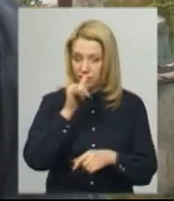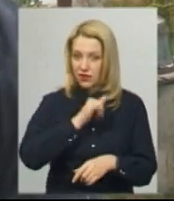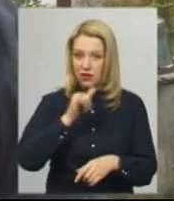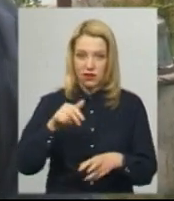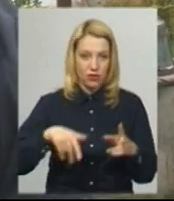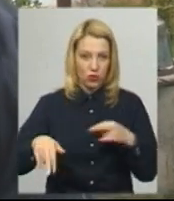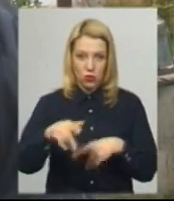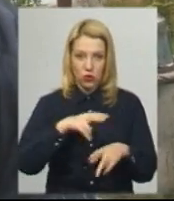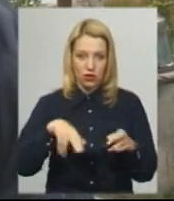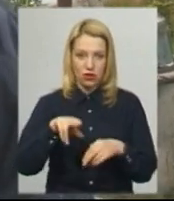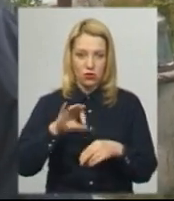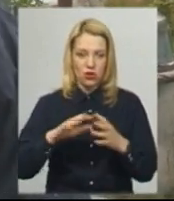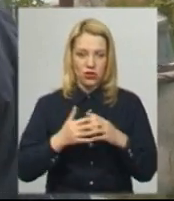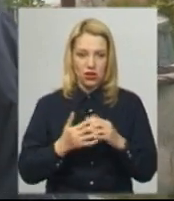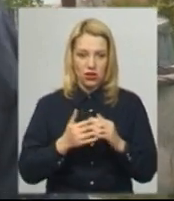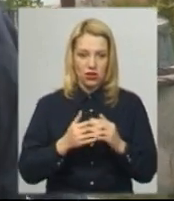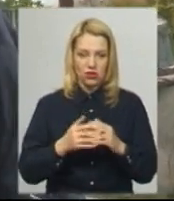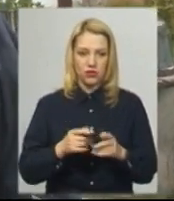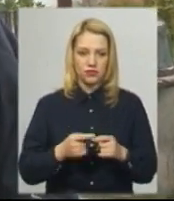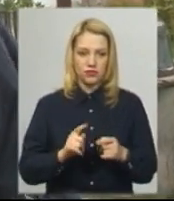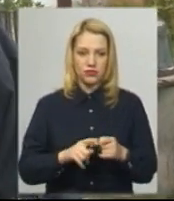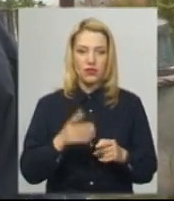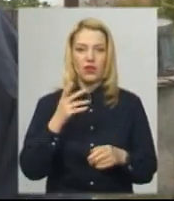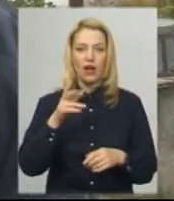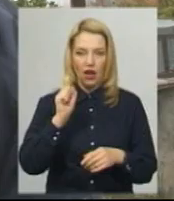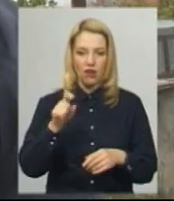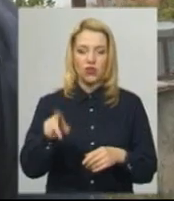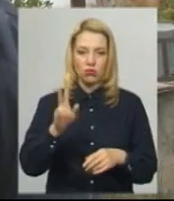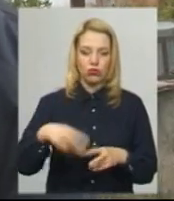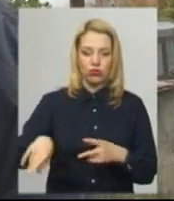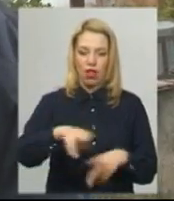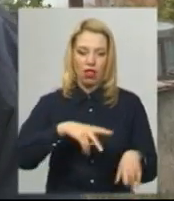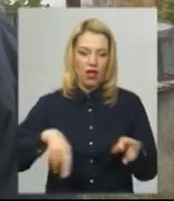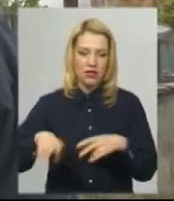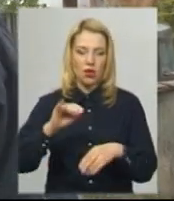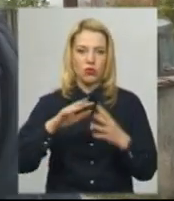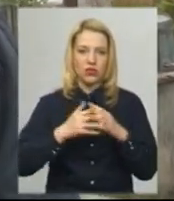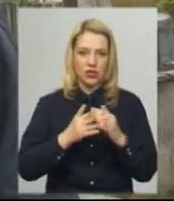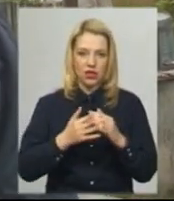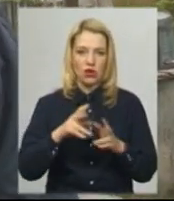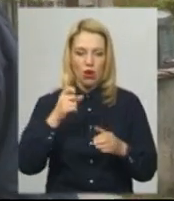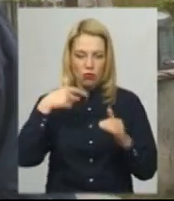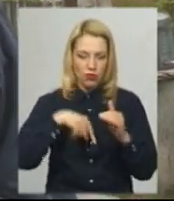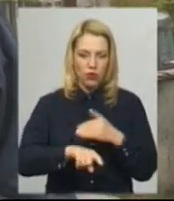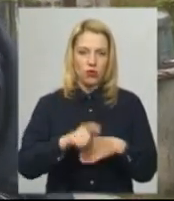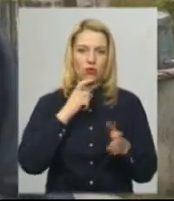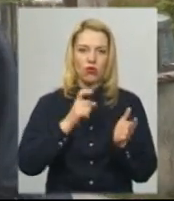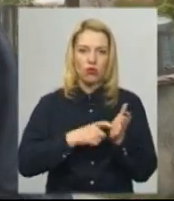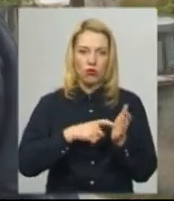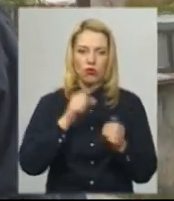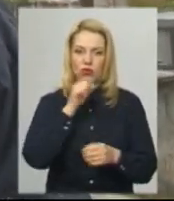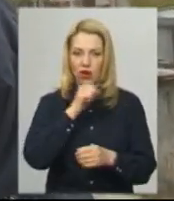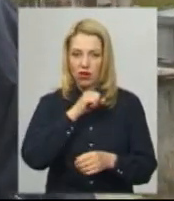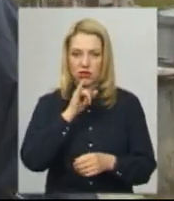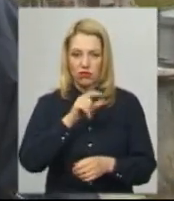положено. А не будеш вийдеться, лазити по селі, по погрібах, кури красти в людей, замки